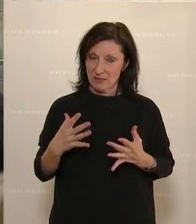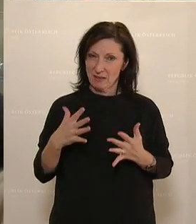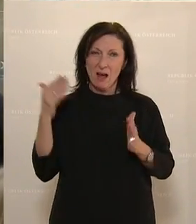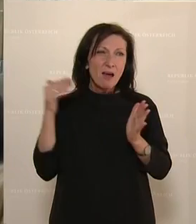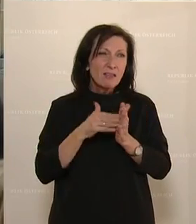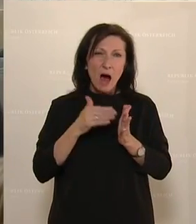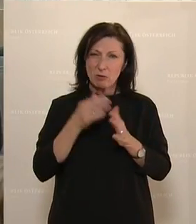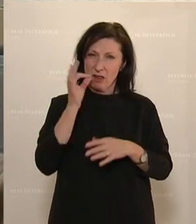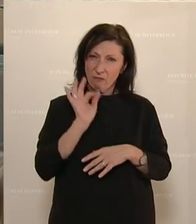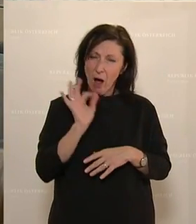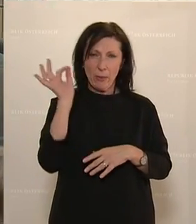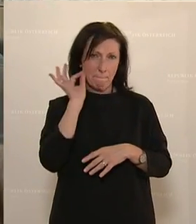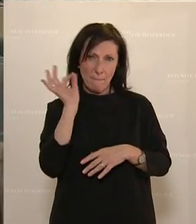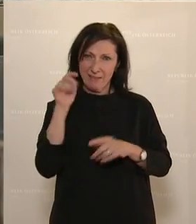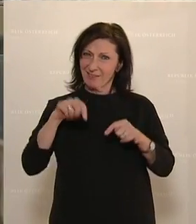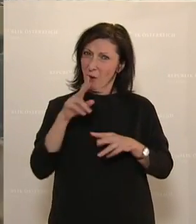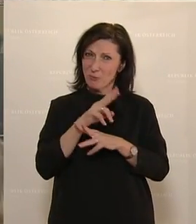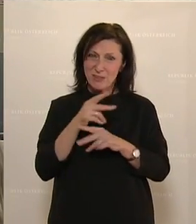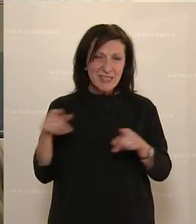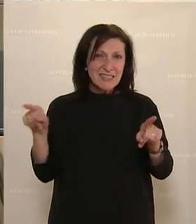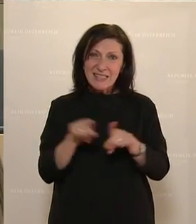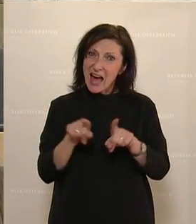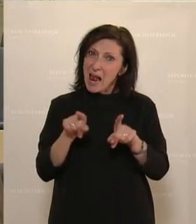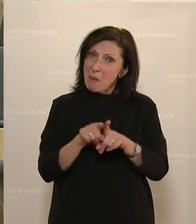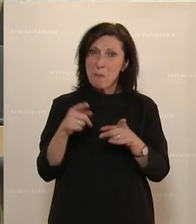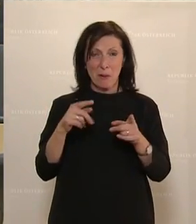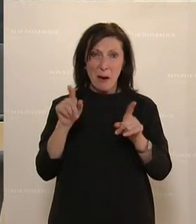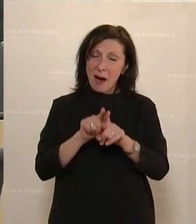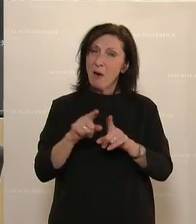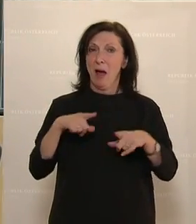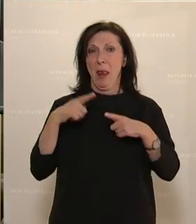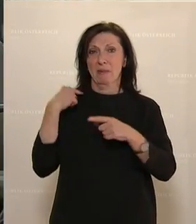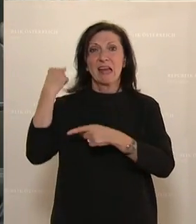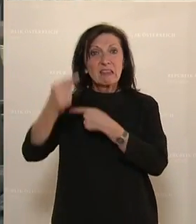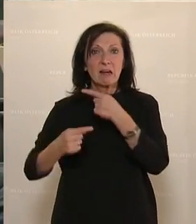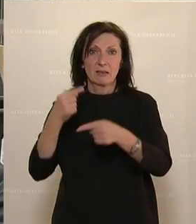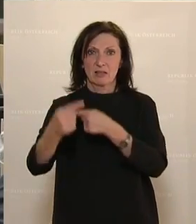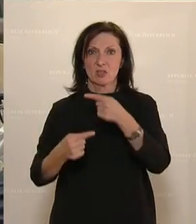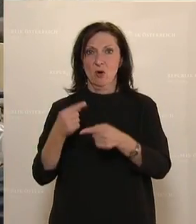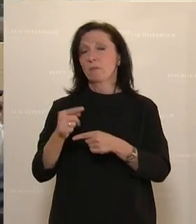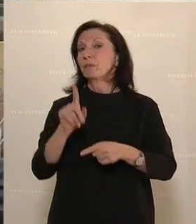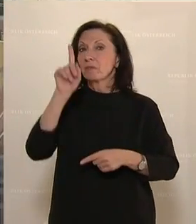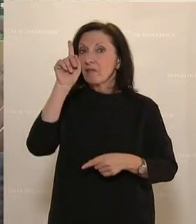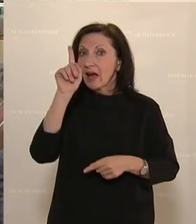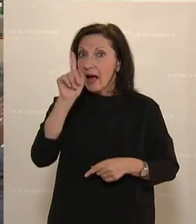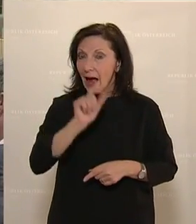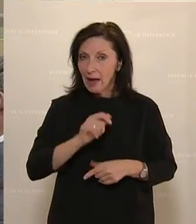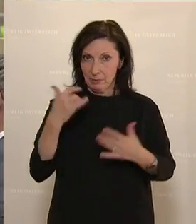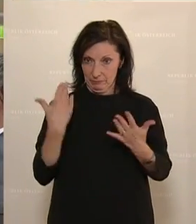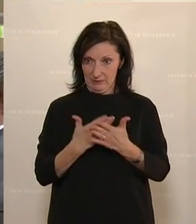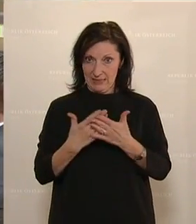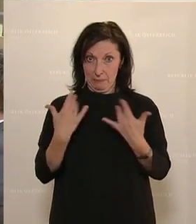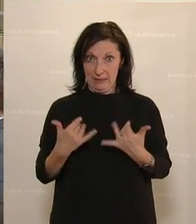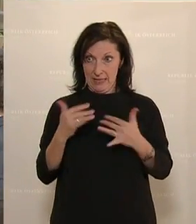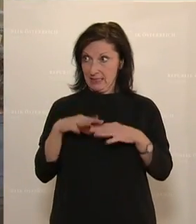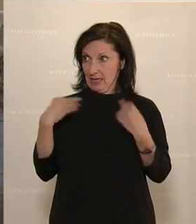Frauen und Mädchen in Österreich geht auch Tradition vor. Aber, und das ist der Kern des gemeinsamen Antrages, des